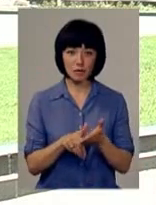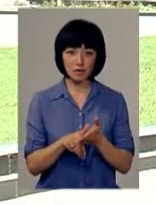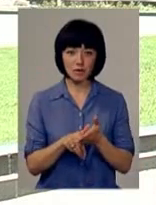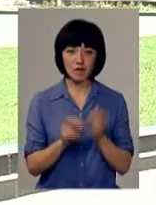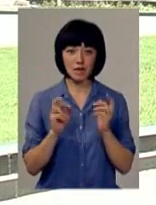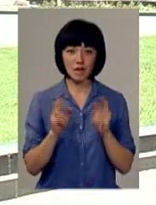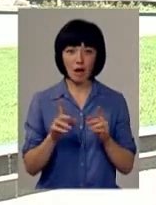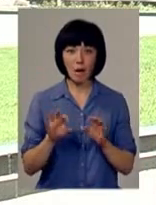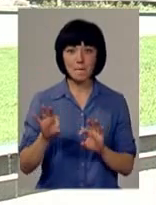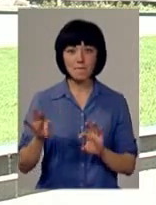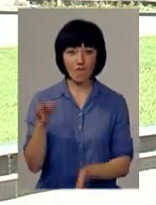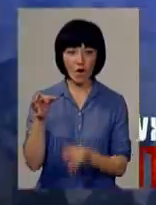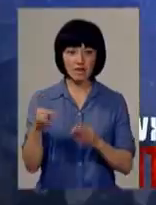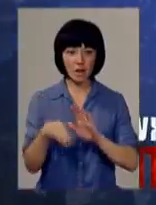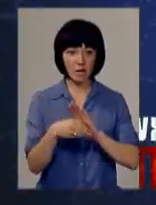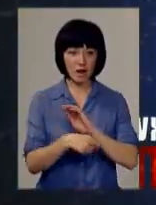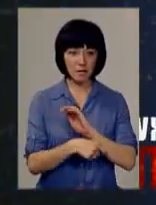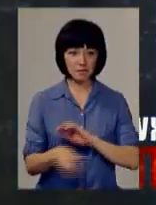як провокація хабара.